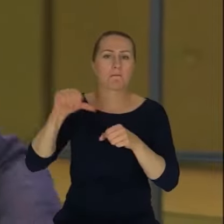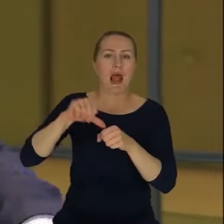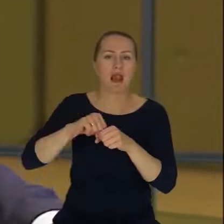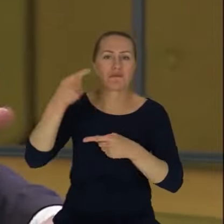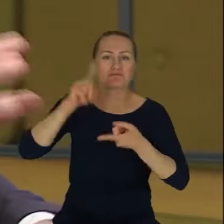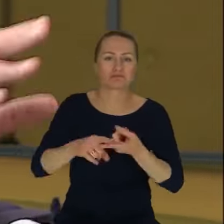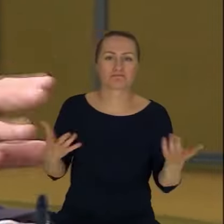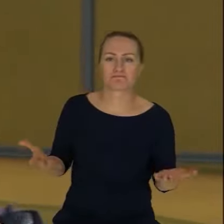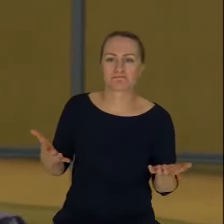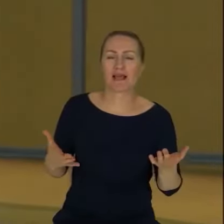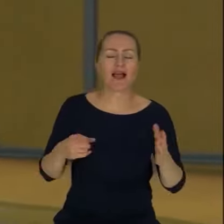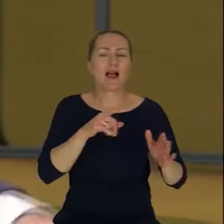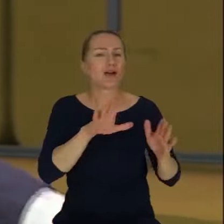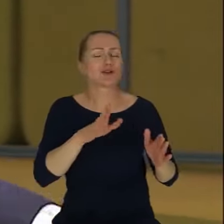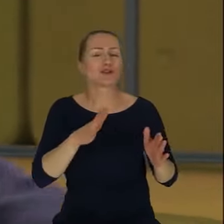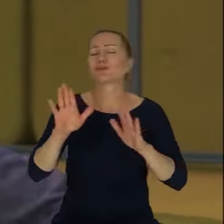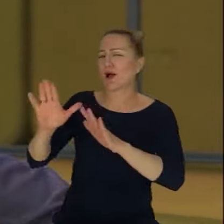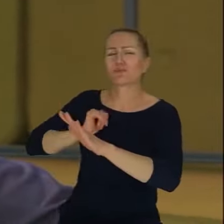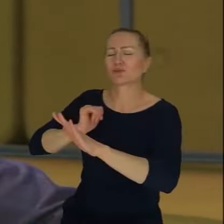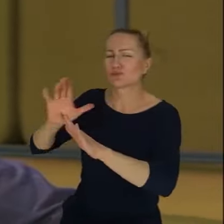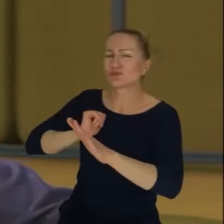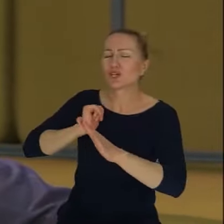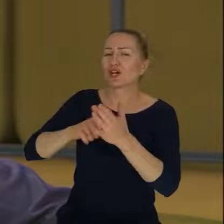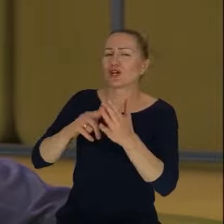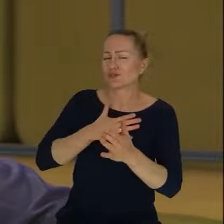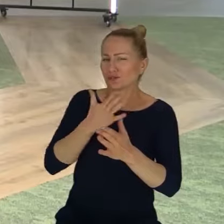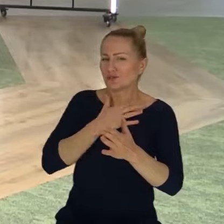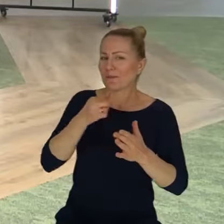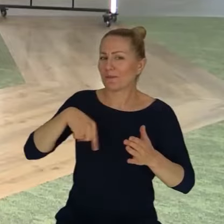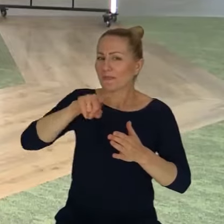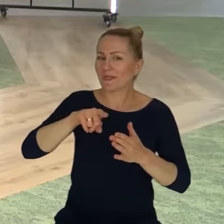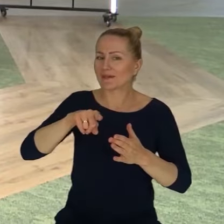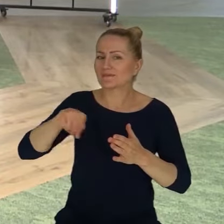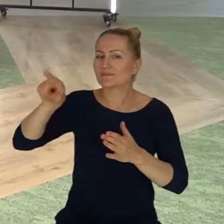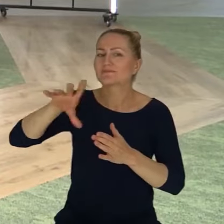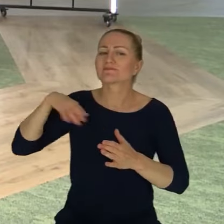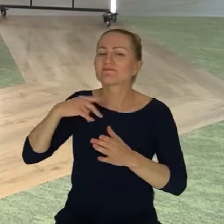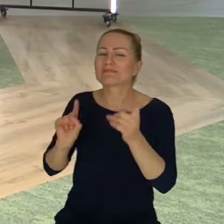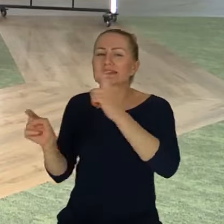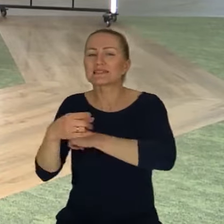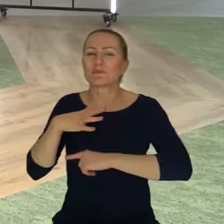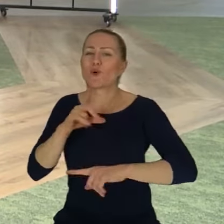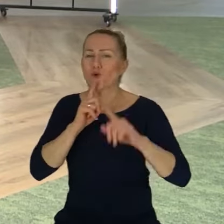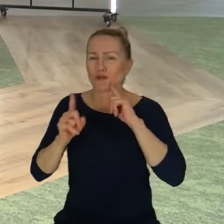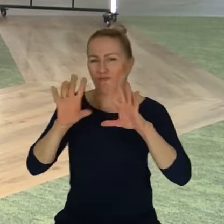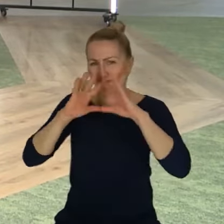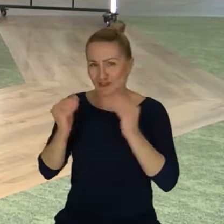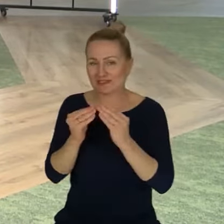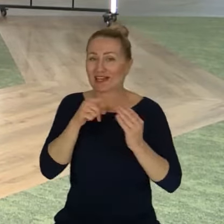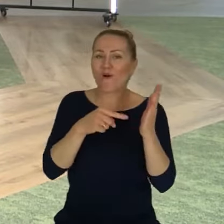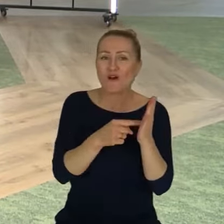poczekajmy ten temat, bo chyba w polu, że tak powiem na offline rozmawiając ze wszystkimi na ten temat. To zarządzanie w czasach kryzysu,